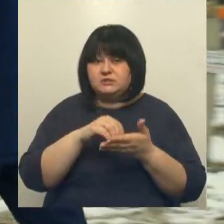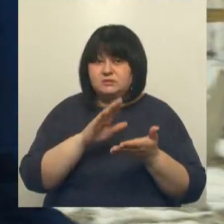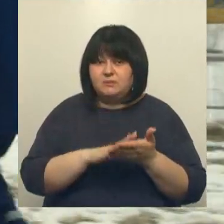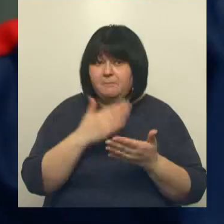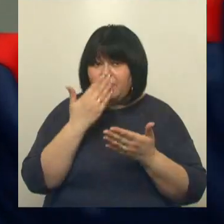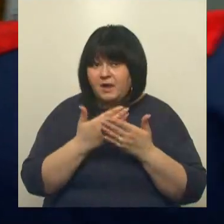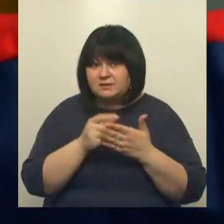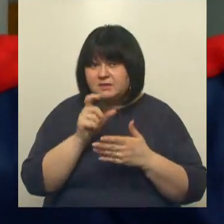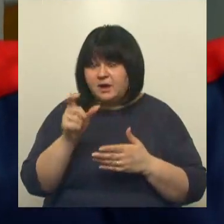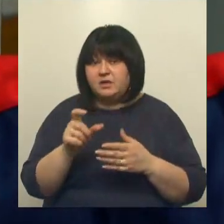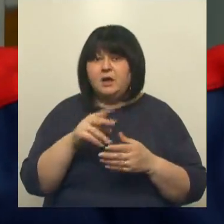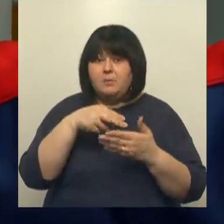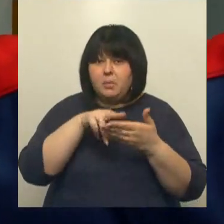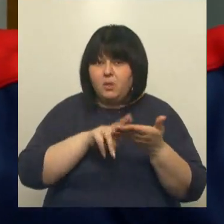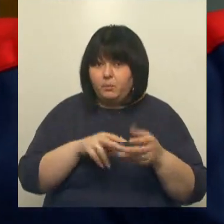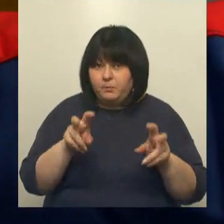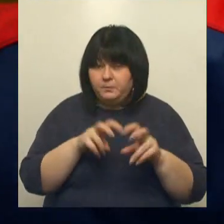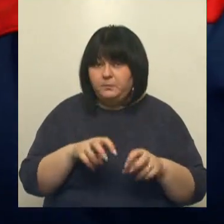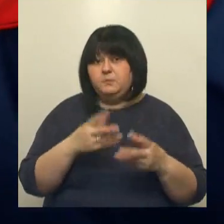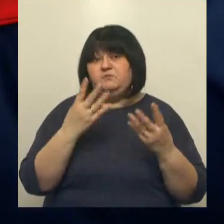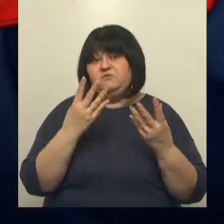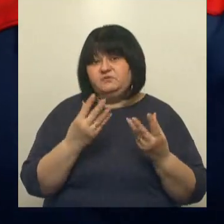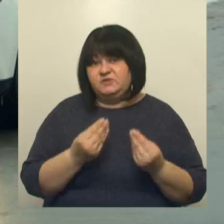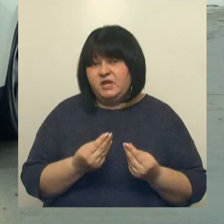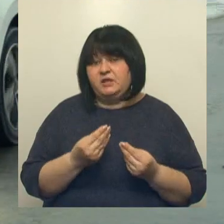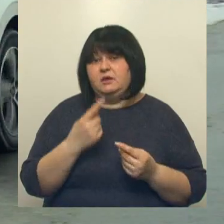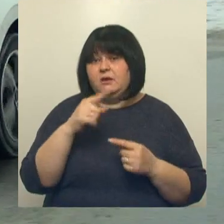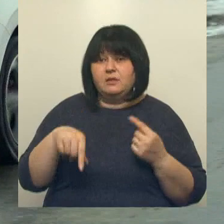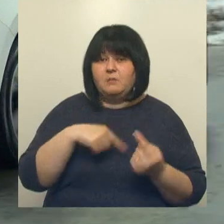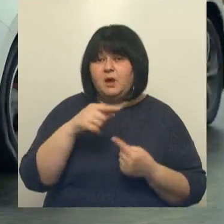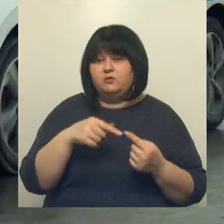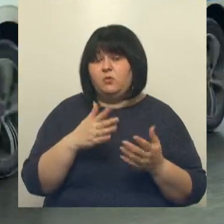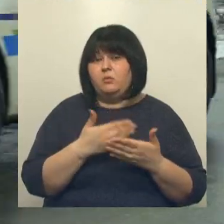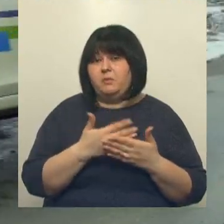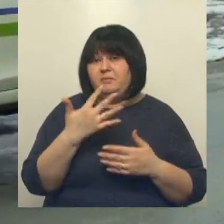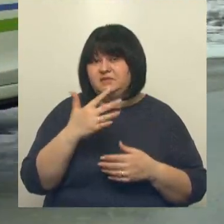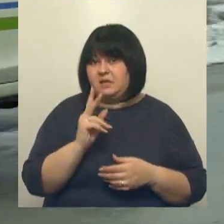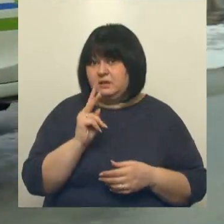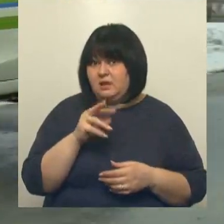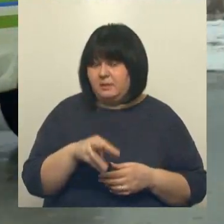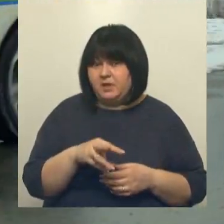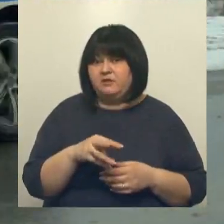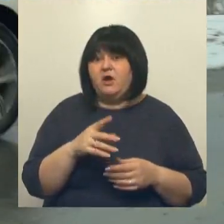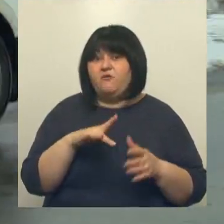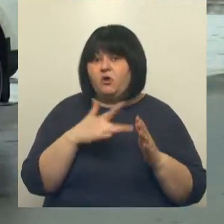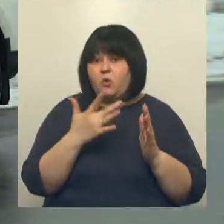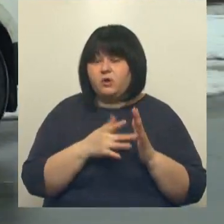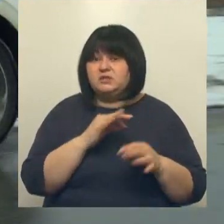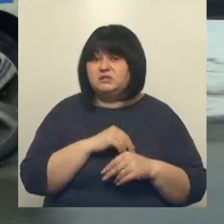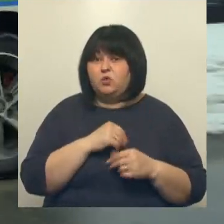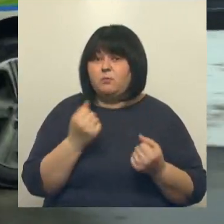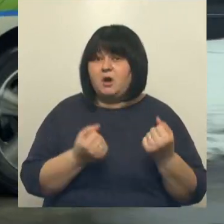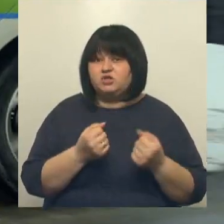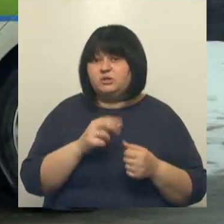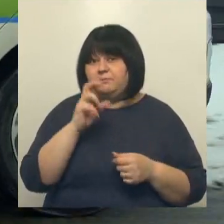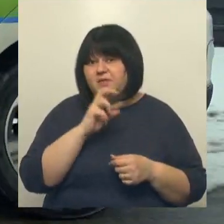удостовериться в сохранность теплом. В среднем за день одна бригада наматывает около 50 километров. В городской черте используют машины как